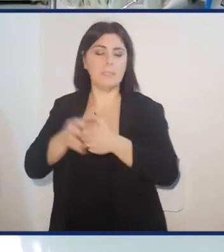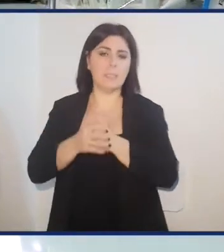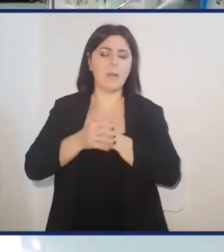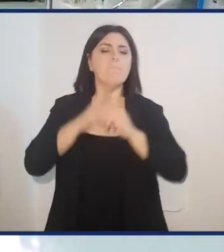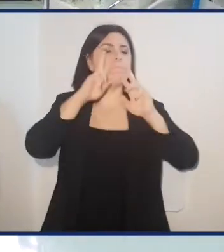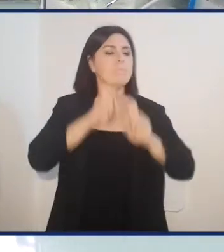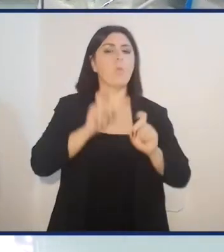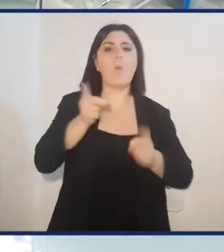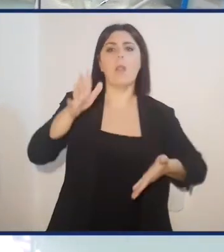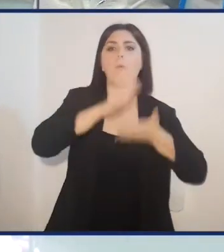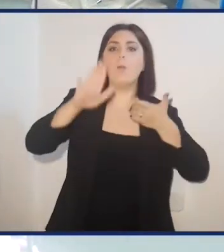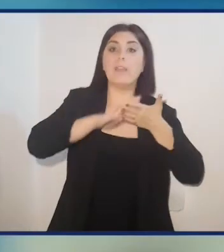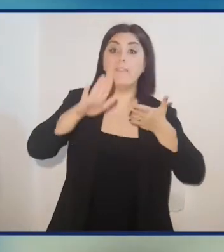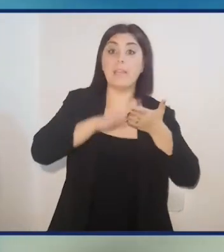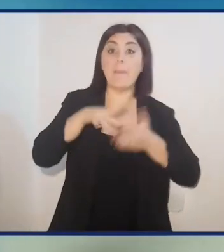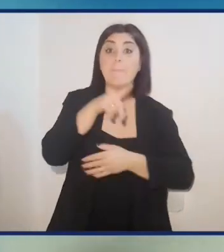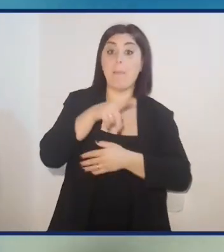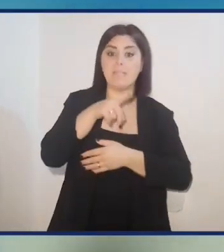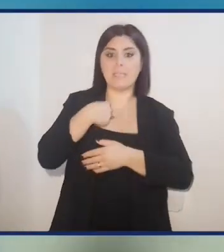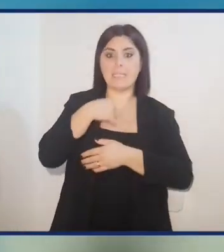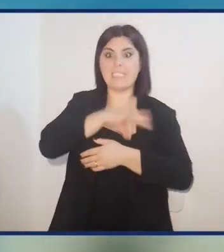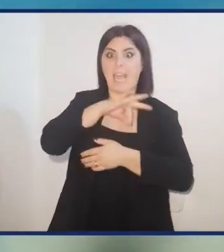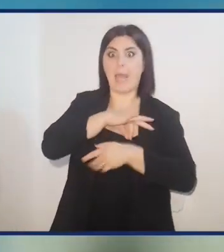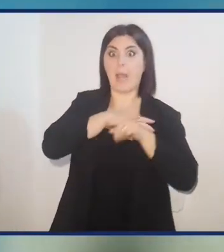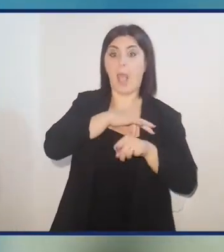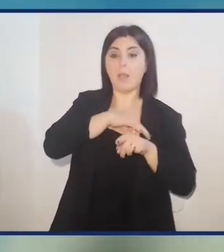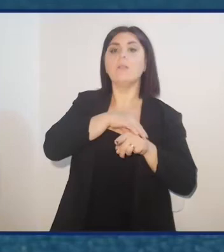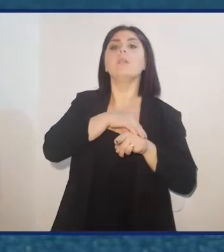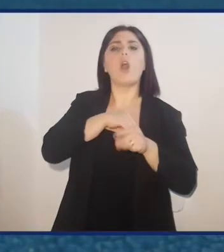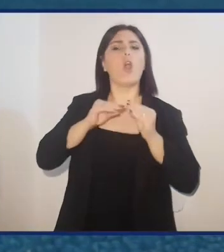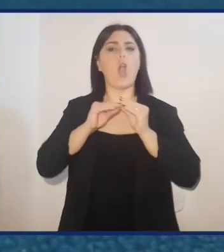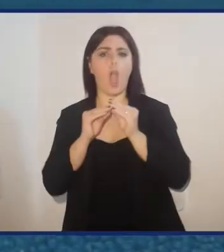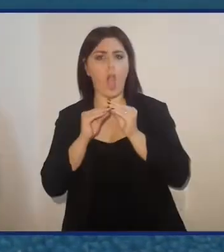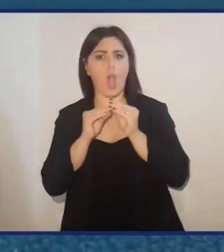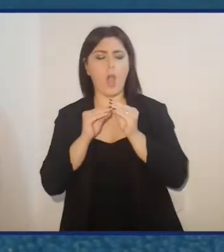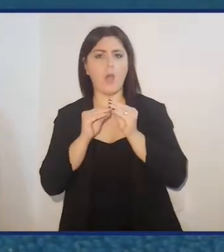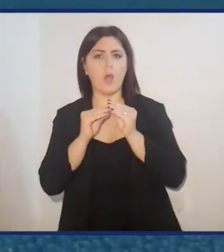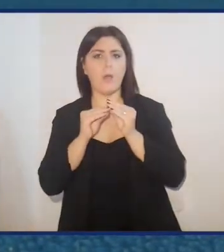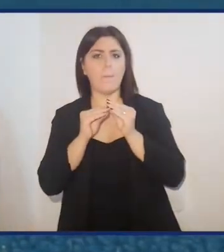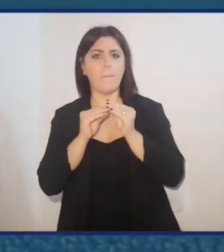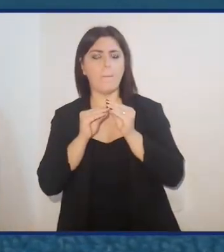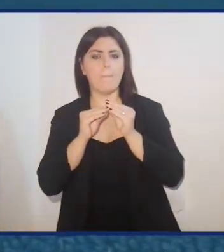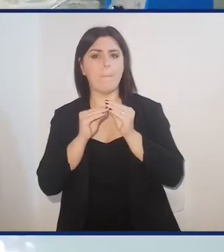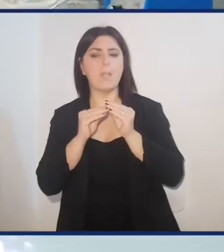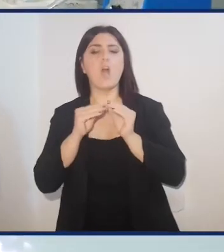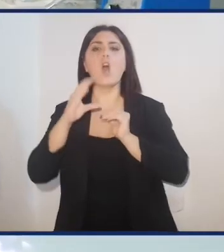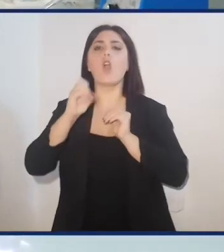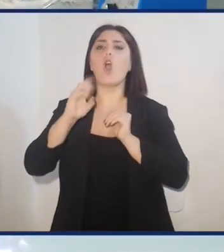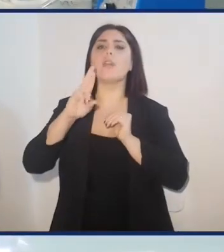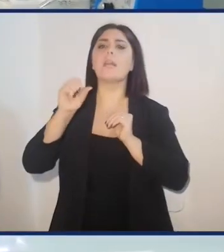la purificazione del peptide di interesse tramite corsa